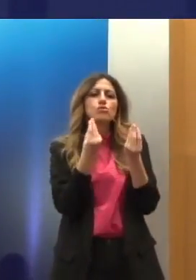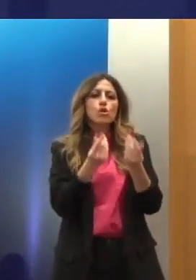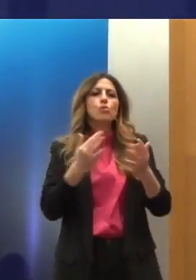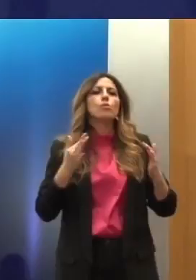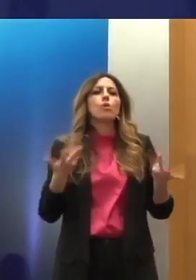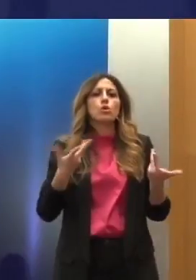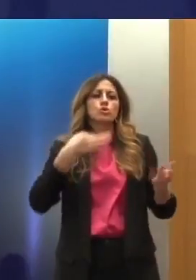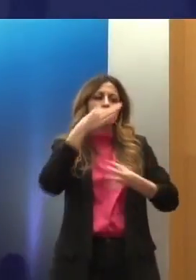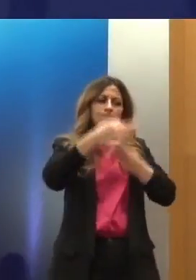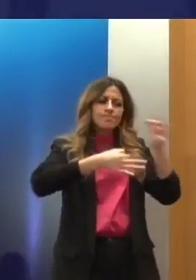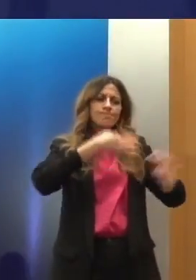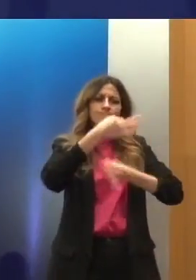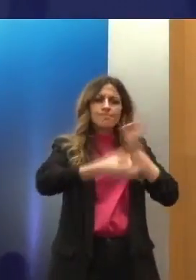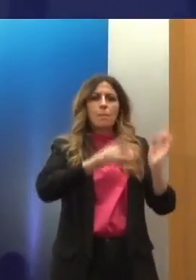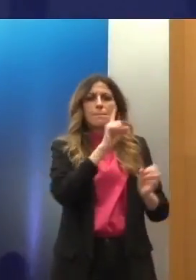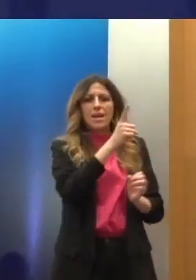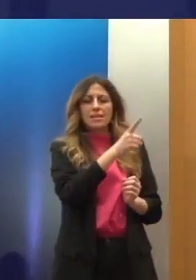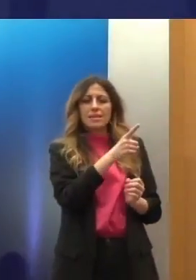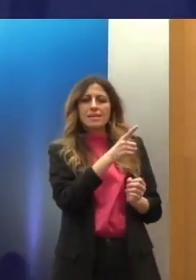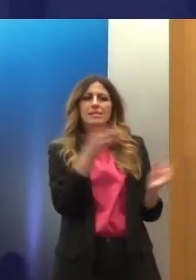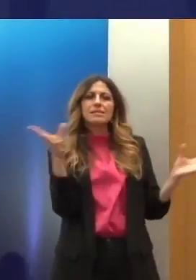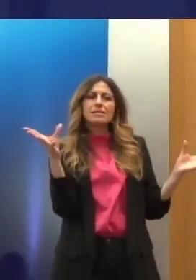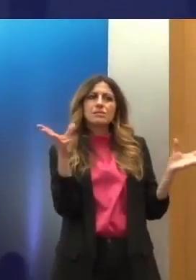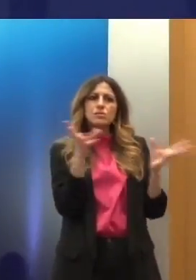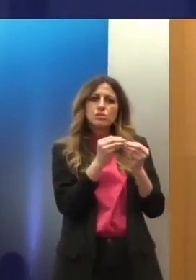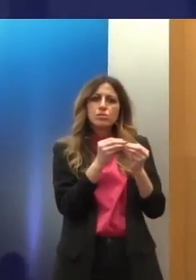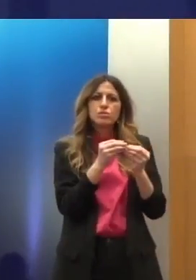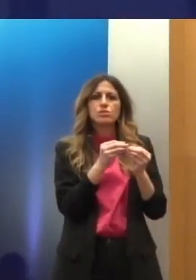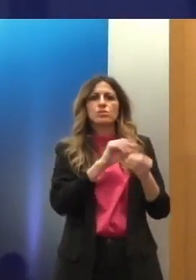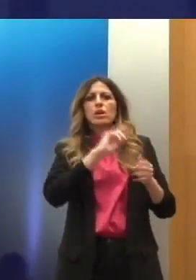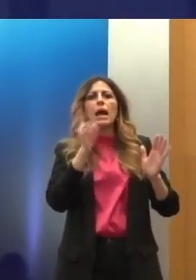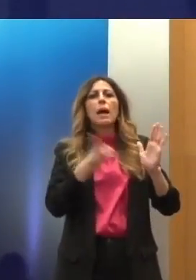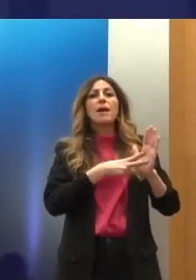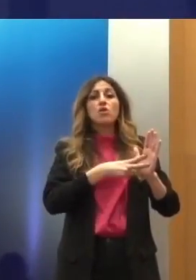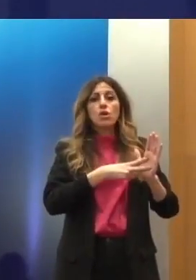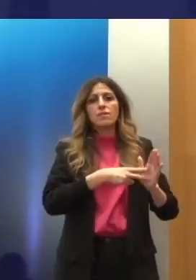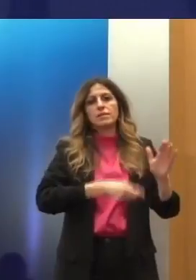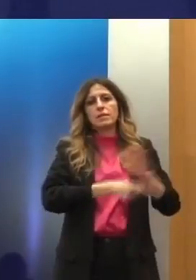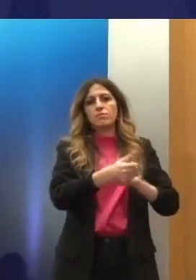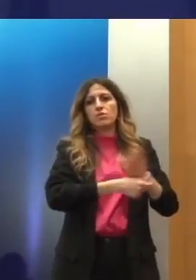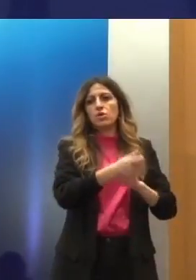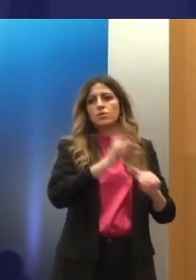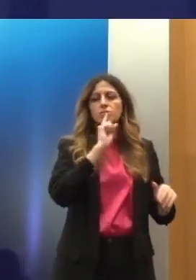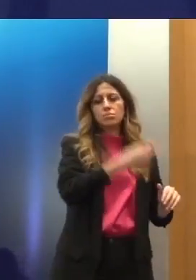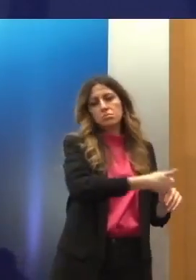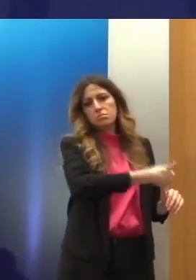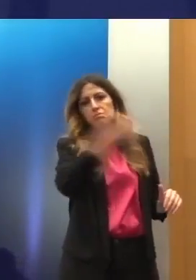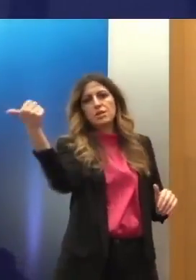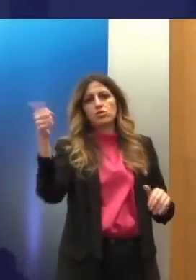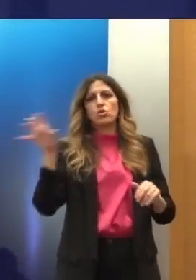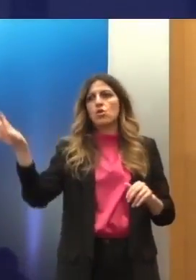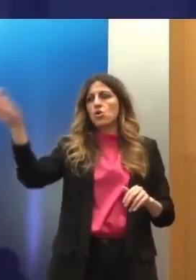ειδικά σε σχέση με την απαγόρευση των επαναπροδοθήσεων, την μη